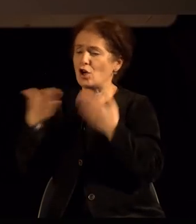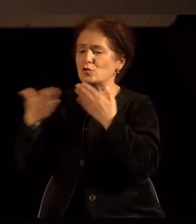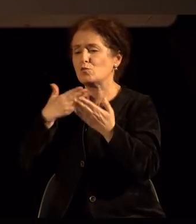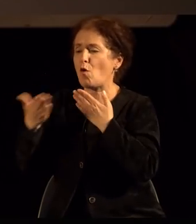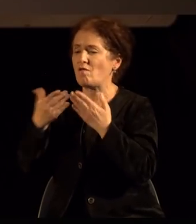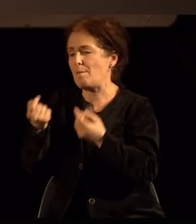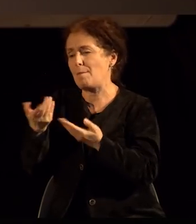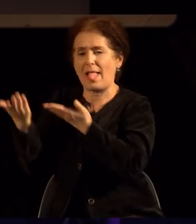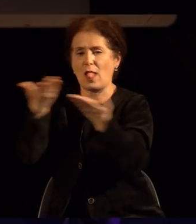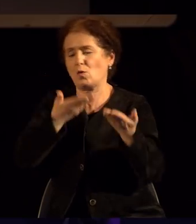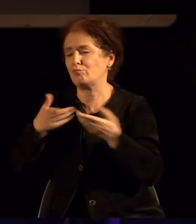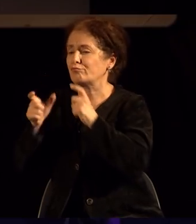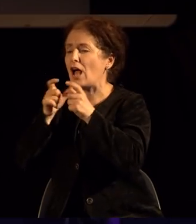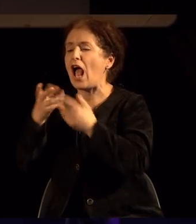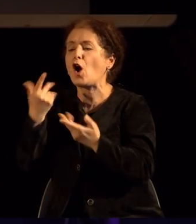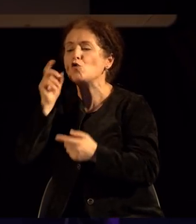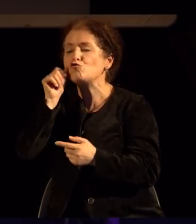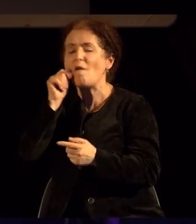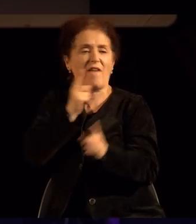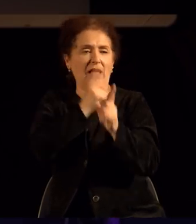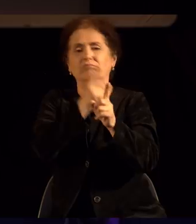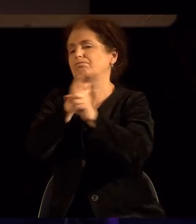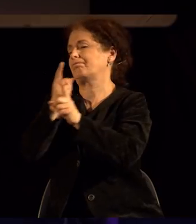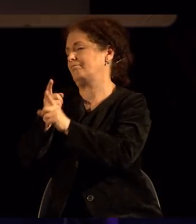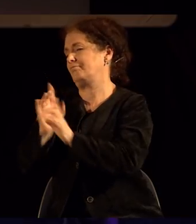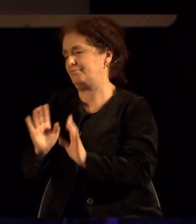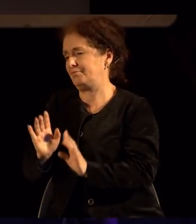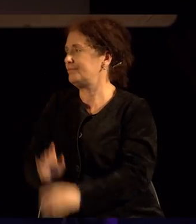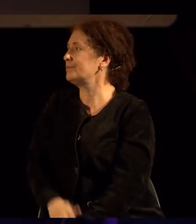кака човек на дрег човек. малце.